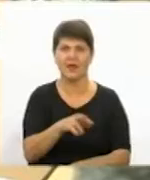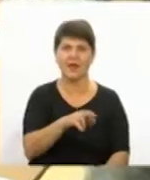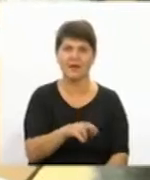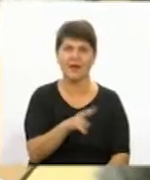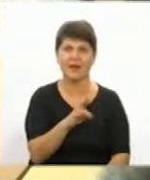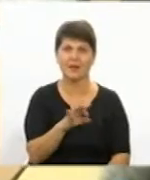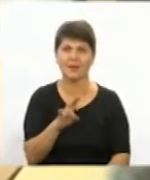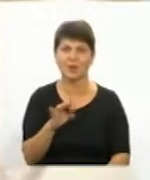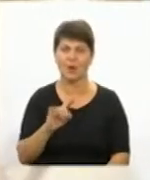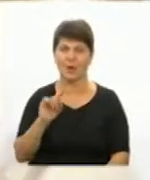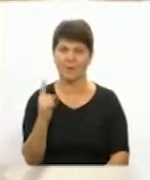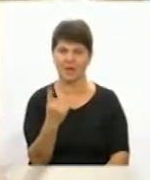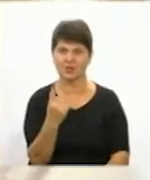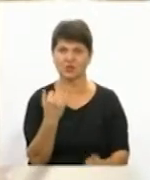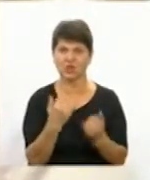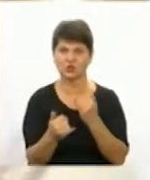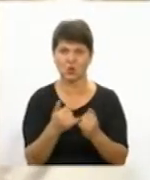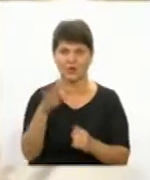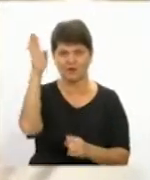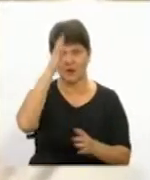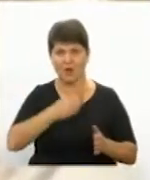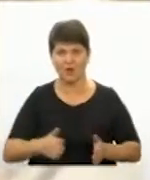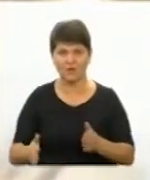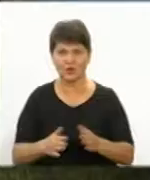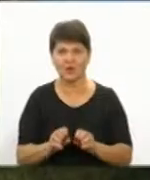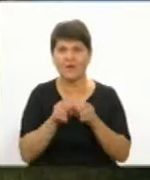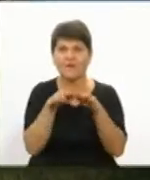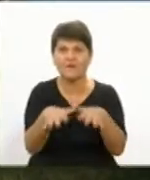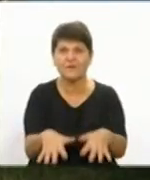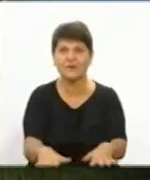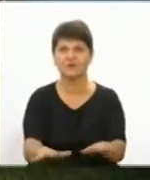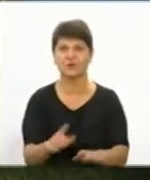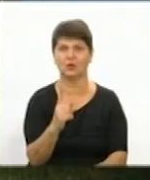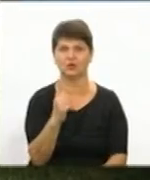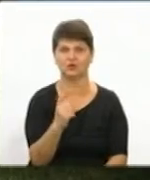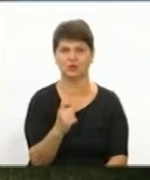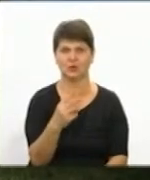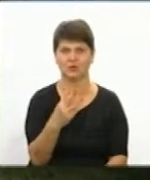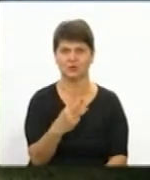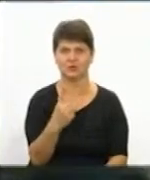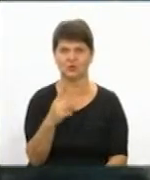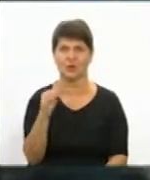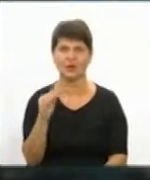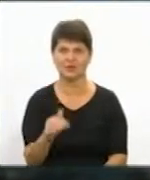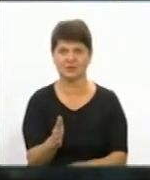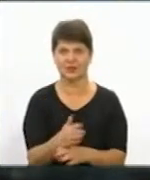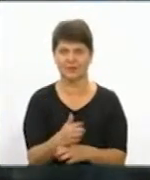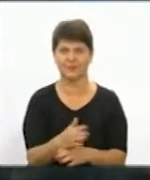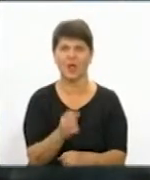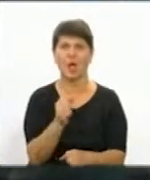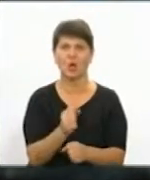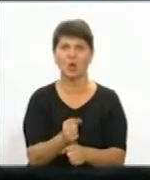Станом на перше жовтня у водойму області було виселено 131 тисячу екземплярів риби. Роботи із відтворення